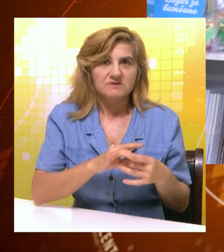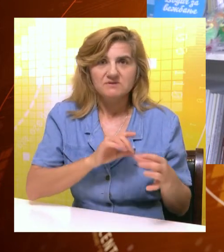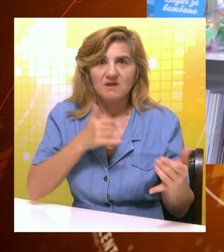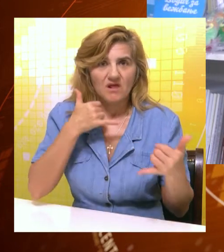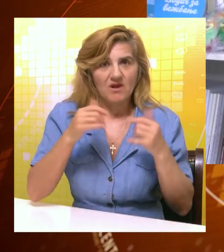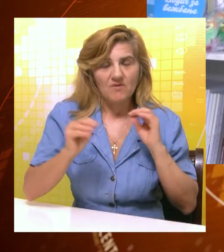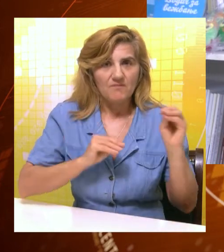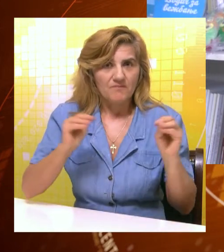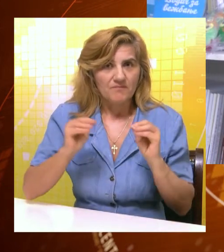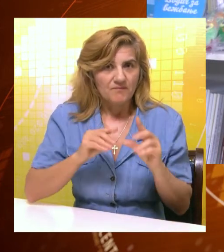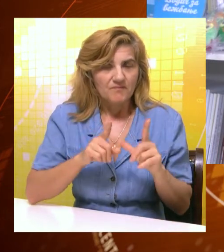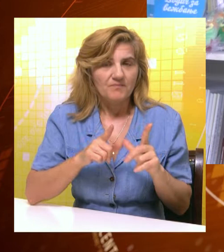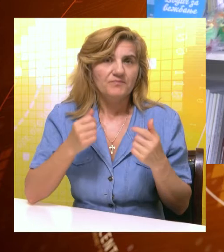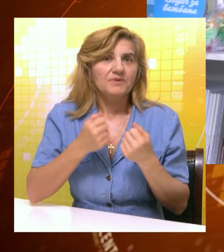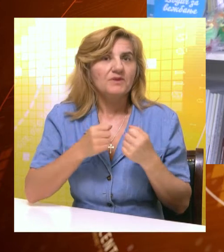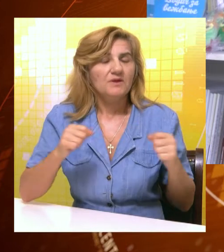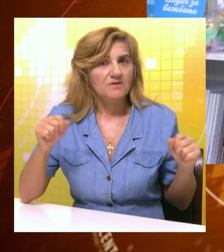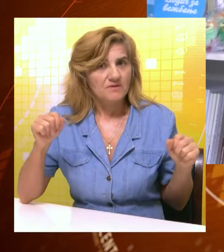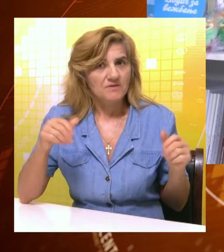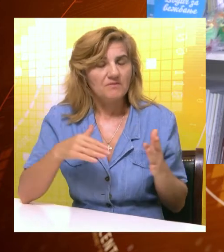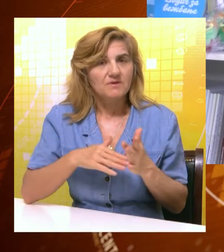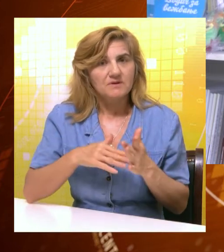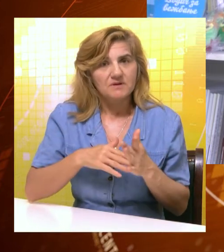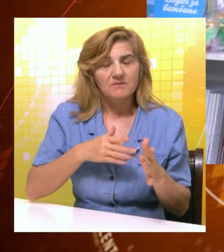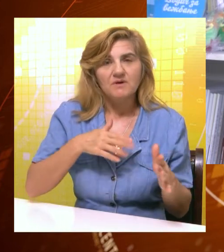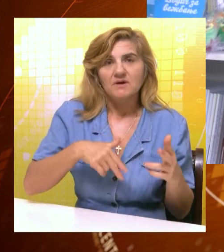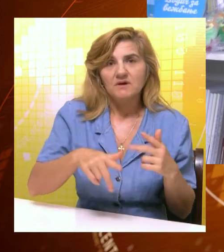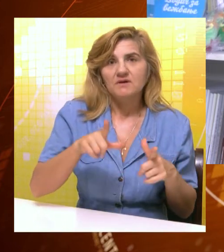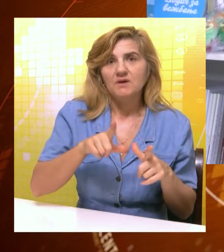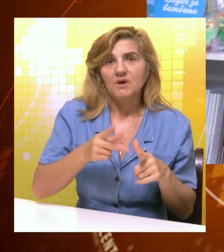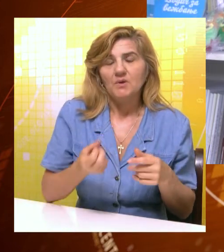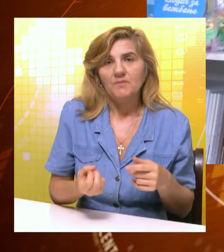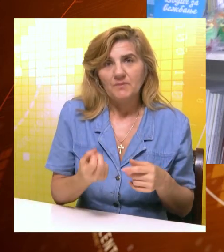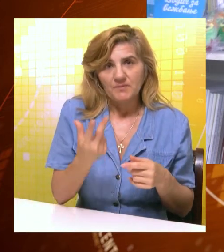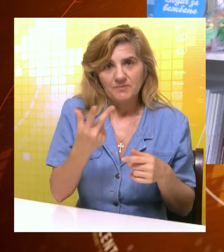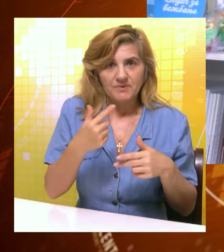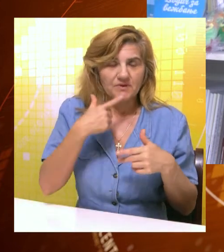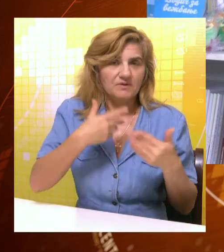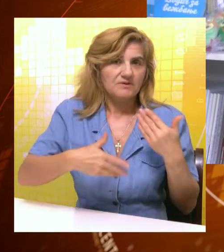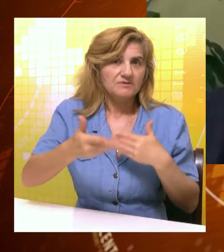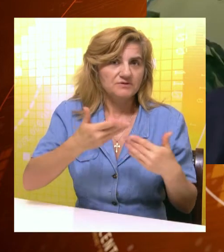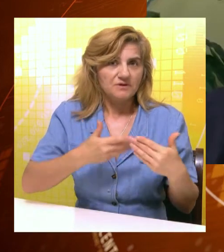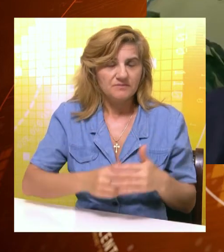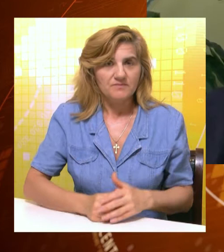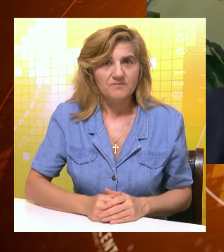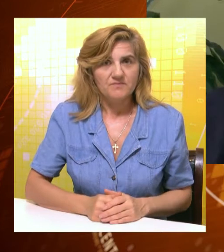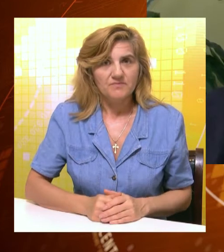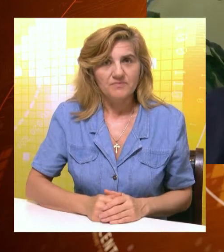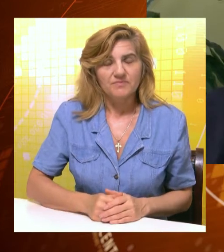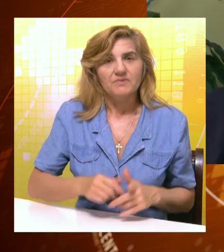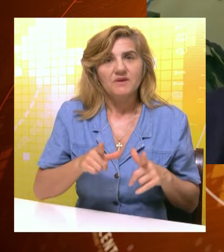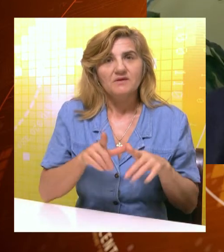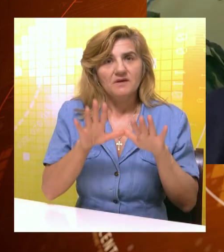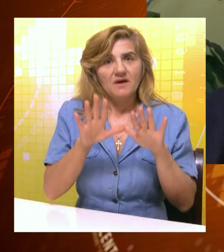ono što još preporuka to svoje slobodno vreme da provedu u prirodi i što više da se kreću. U okviru letnjeg